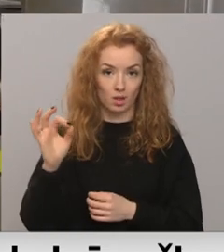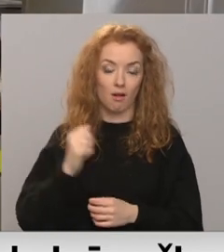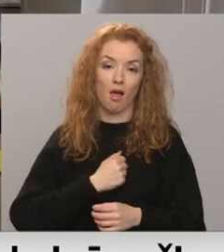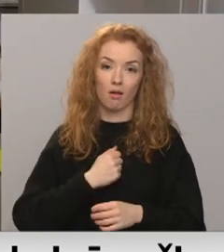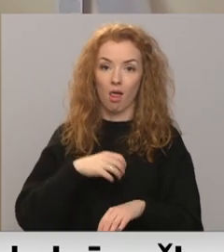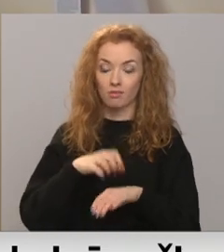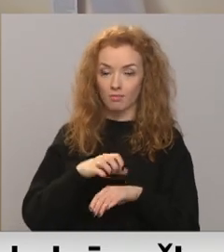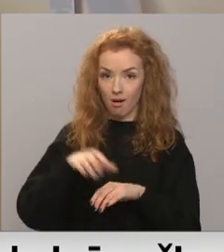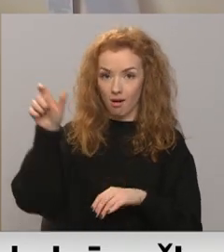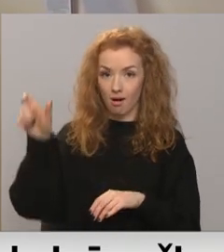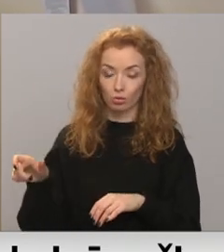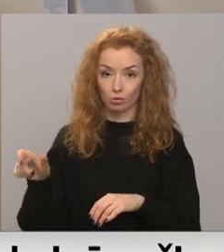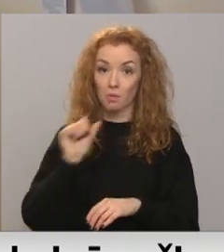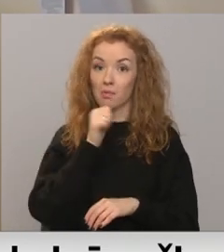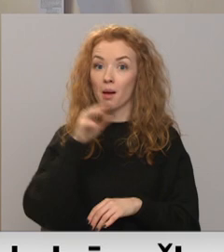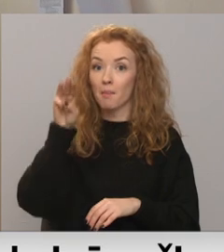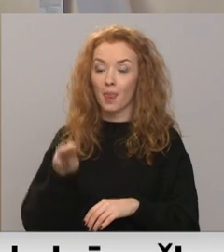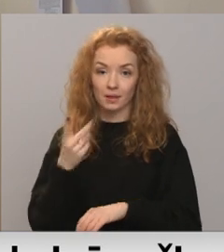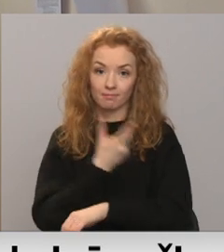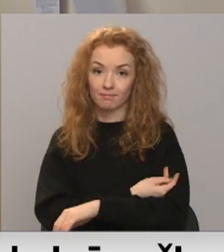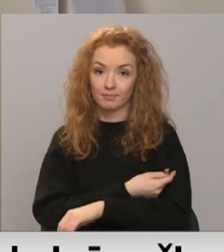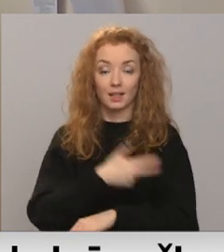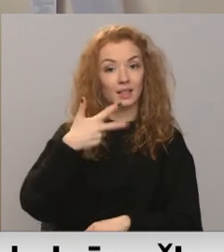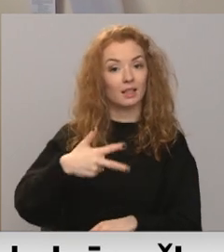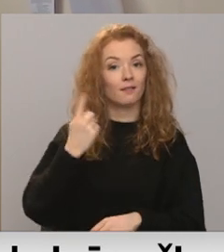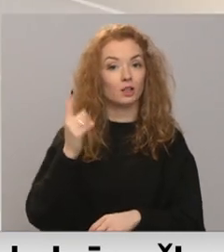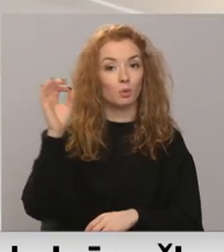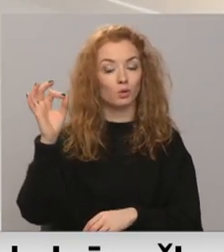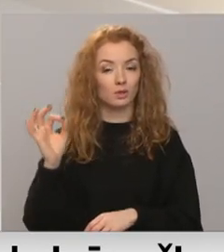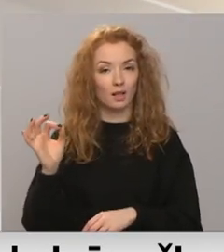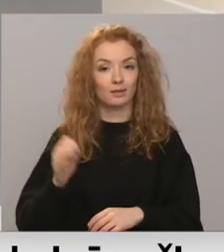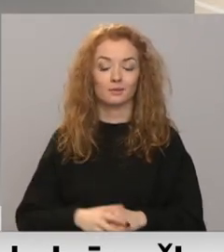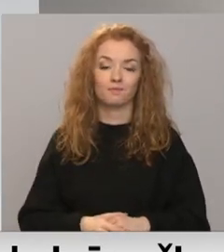ģimenes ārstu. Maju sākumā vakcinēja 31%.